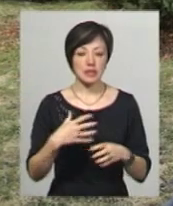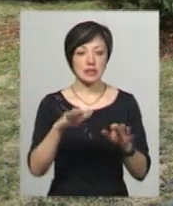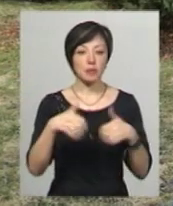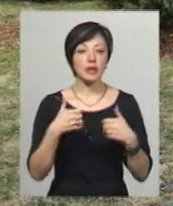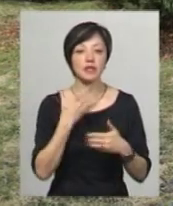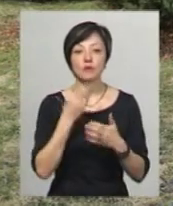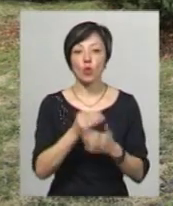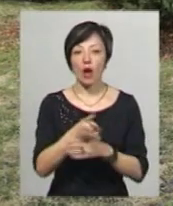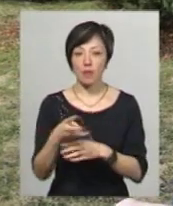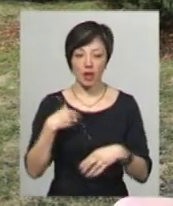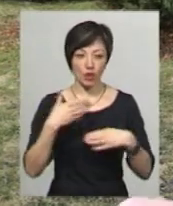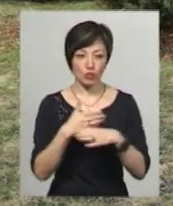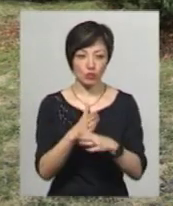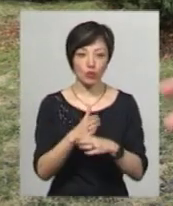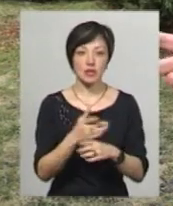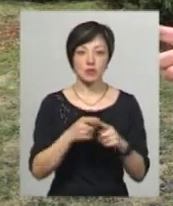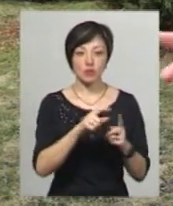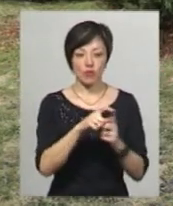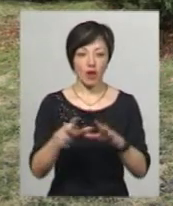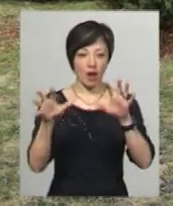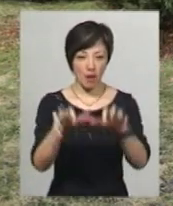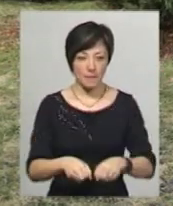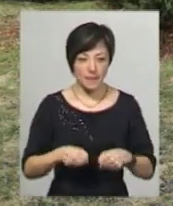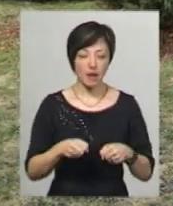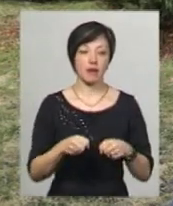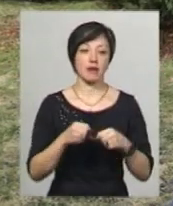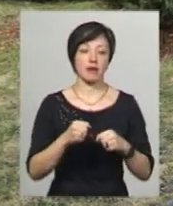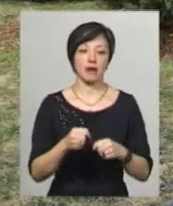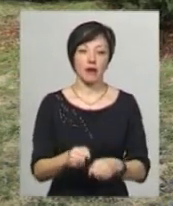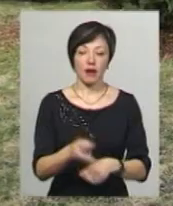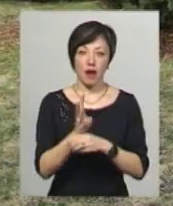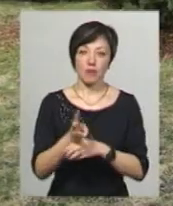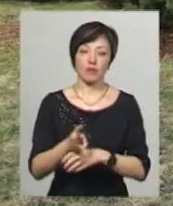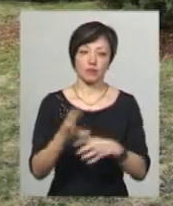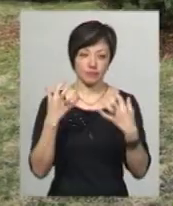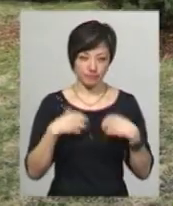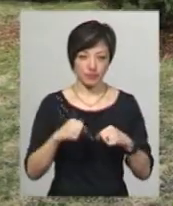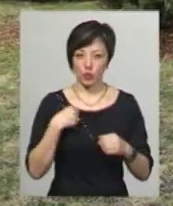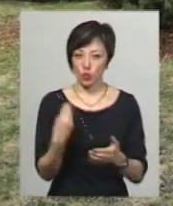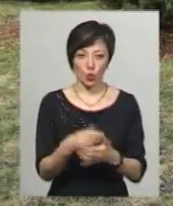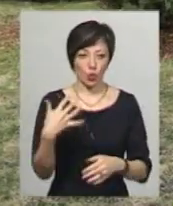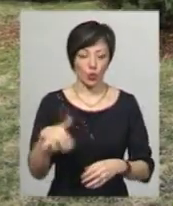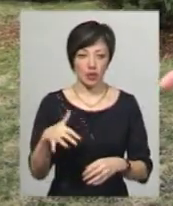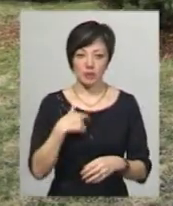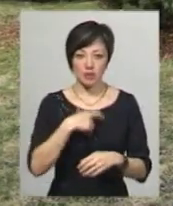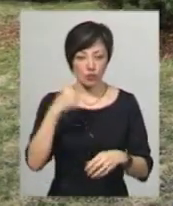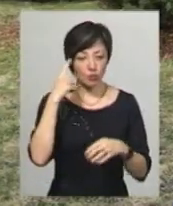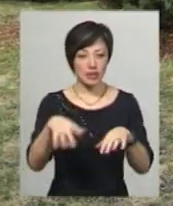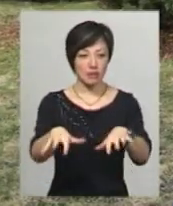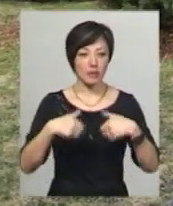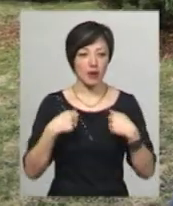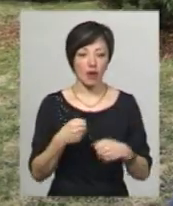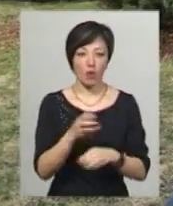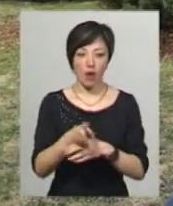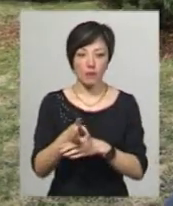свою камеру, я зараз тут її розберу, він з цими словами в мене хапає камеру, тягну, в мене Нікон дорогий апарат, я вже не думаю про себе, про камеру, я забираю